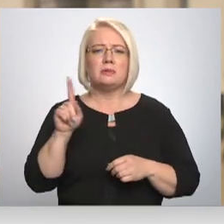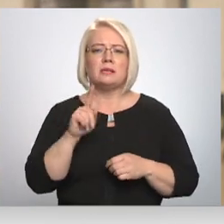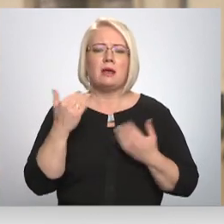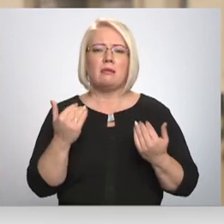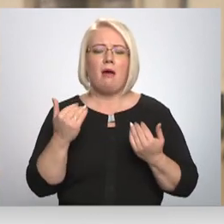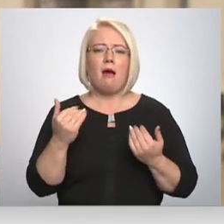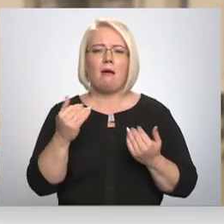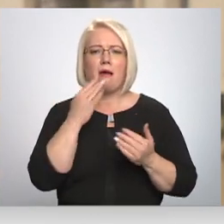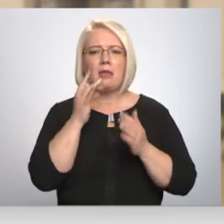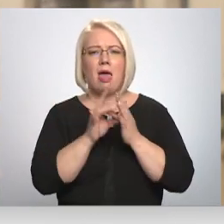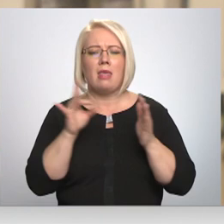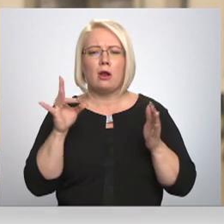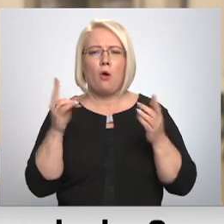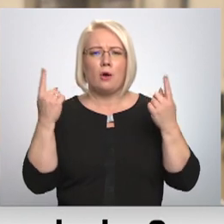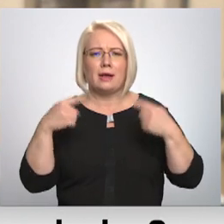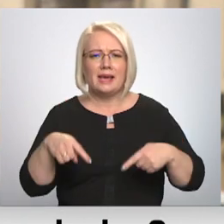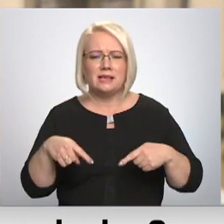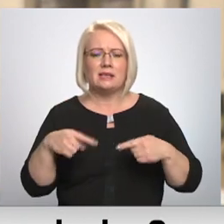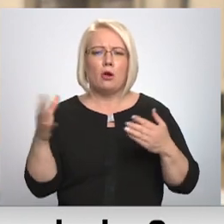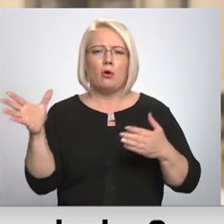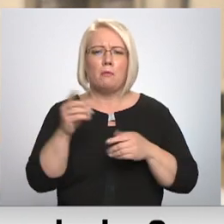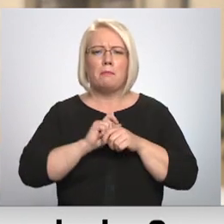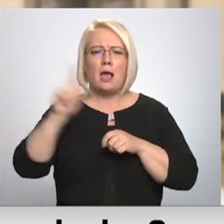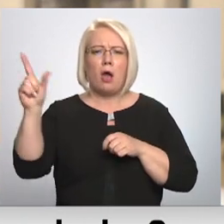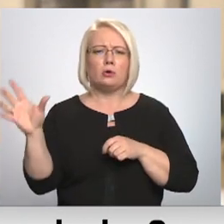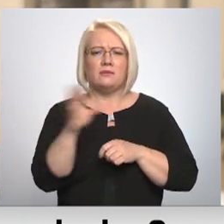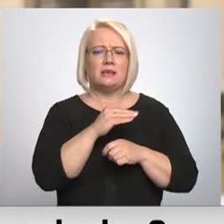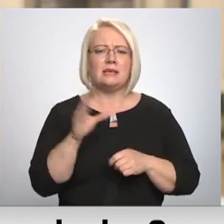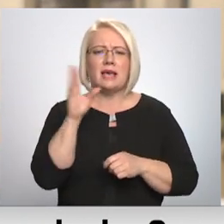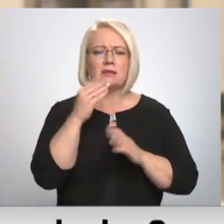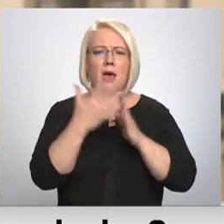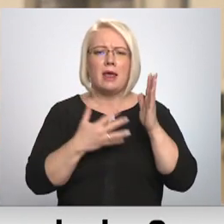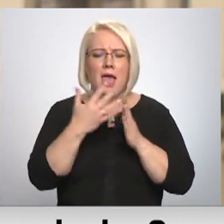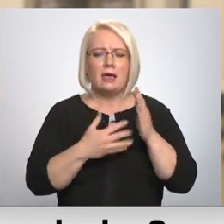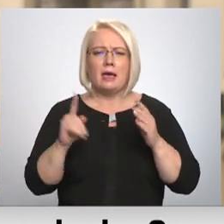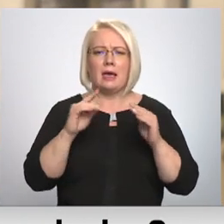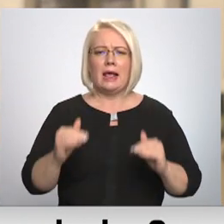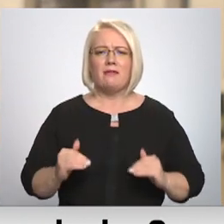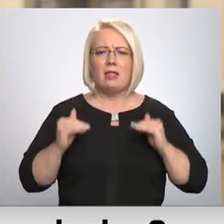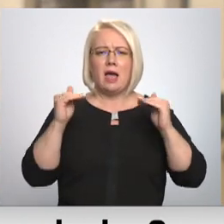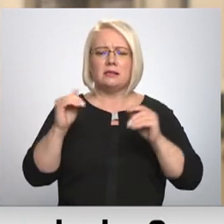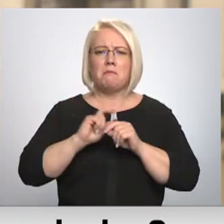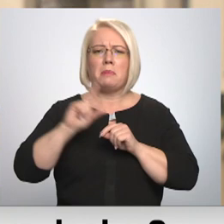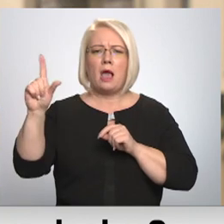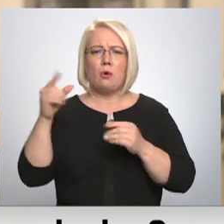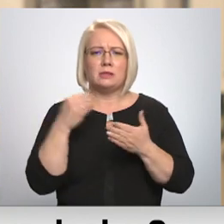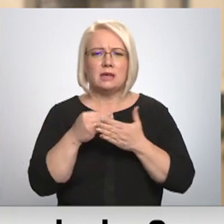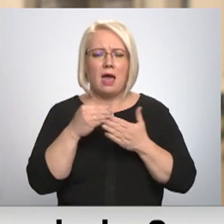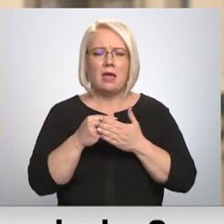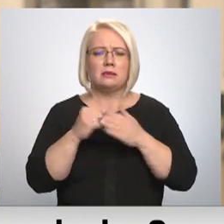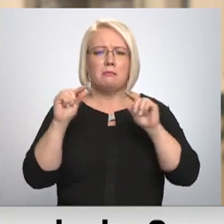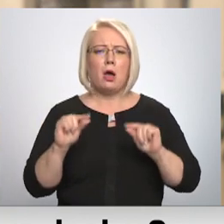kur tagad strauja tūlītās pieaugs, viss iespējami ir rēķini. Mēs redzam, ka te ir inflācija, pieauga cenas mazumt ir